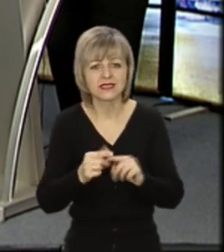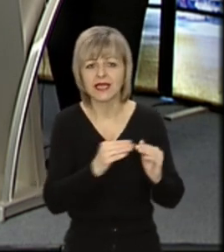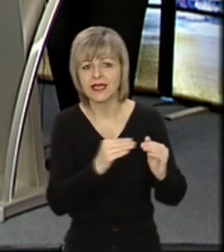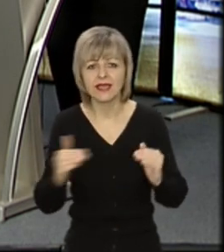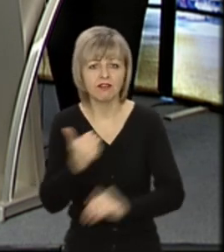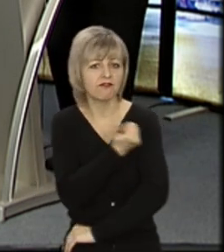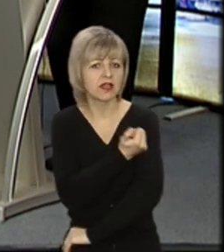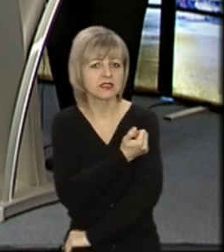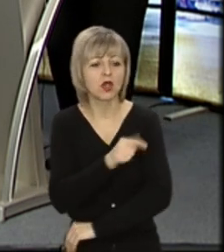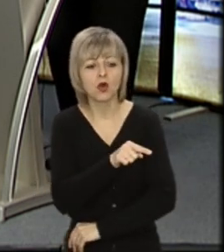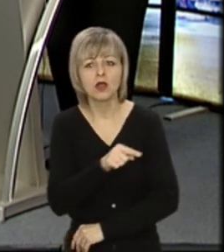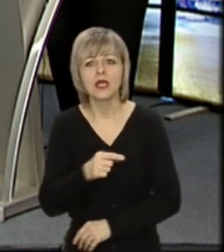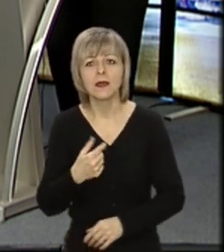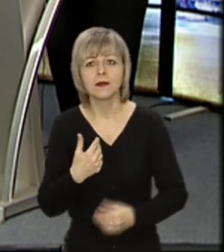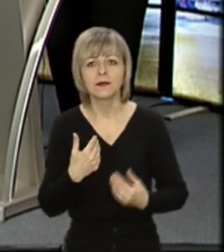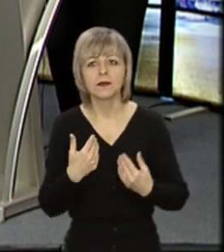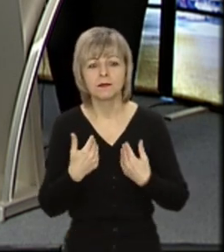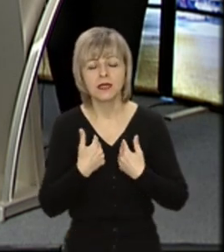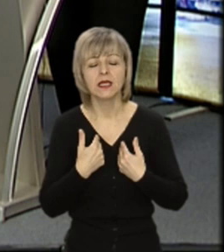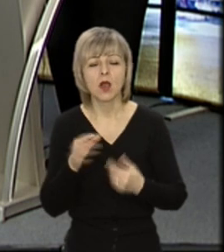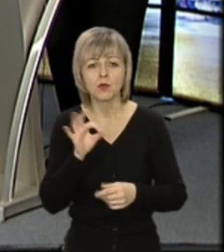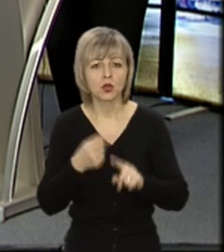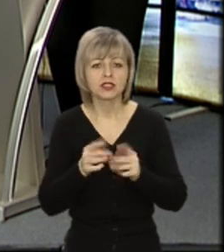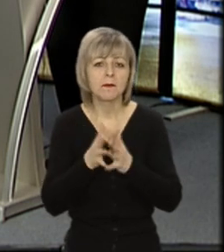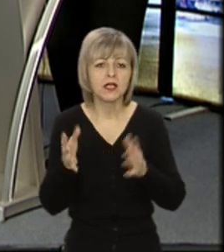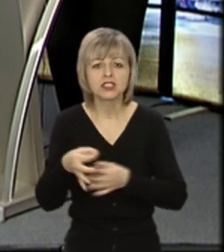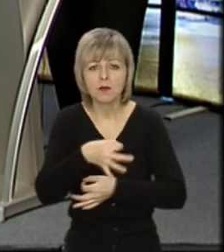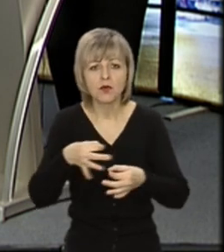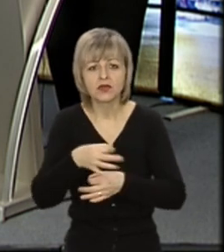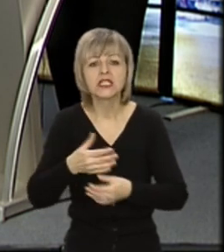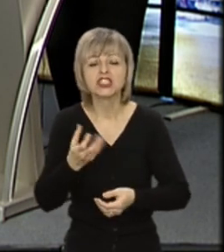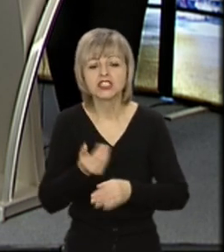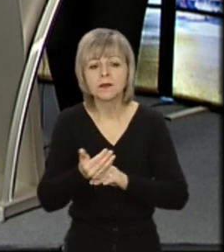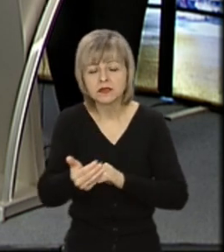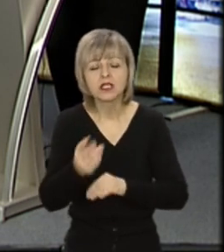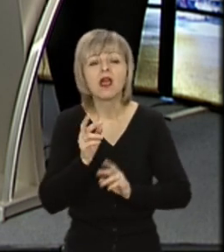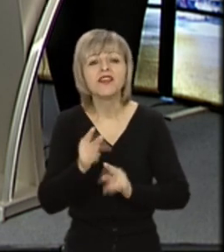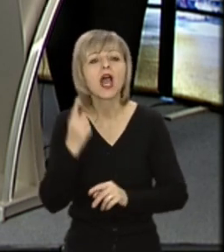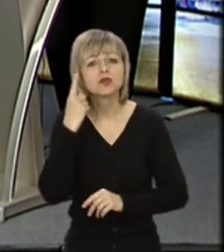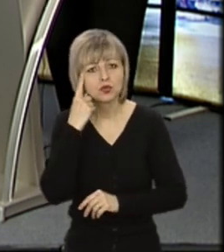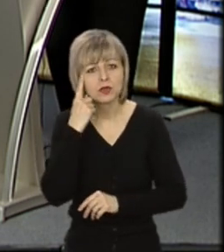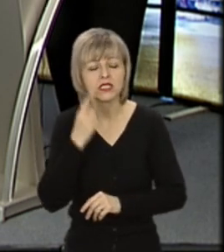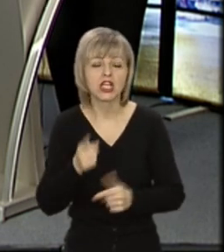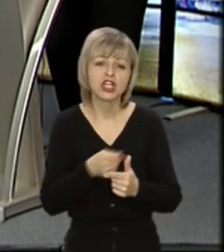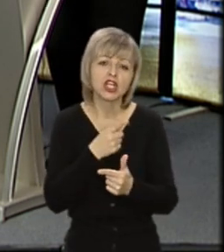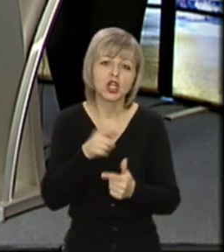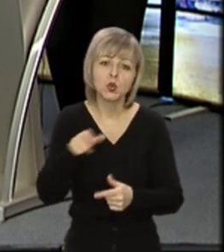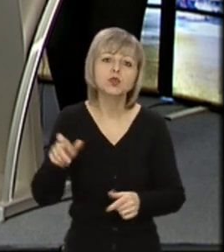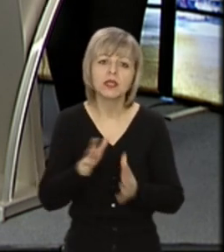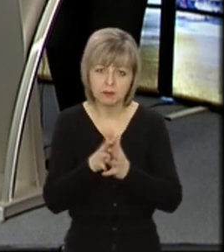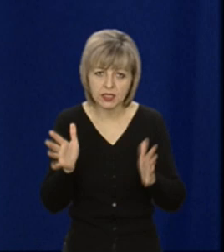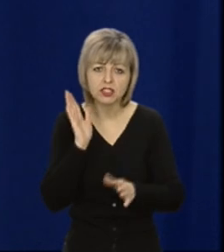це рівень вакцинації. Про нього ми трішечки більше поговоримо далі. Але, в принципі, як думаєте, чи згодом люди почнуть